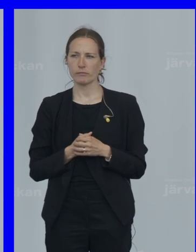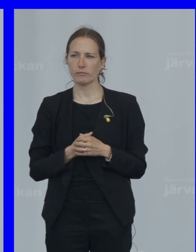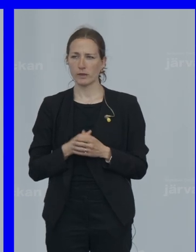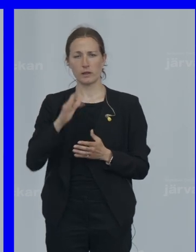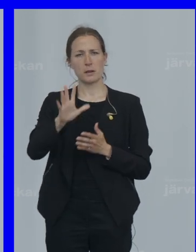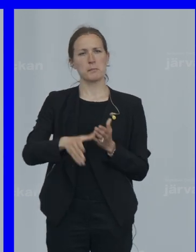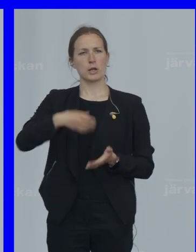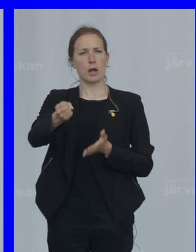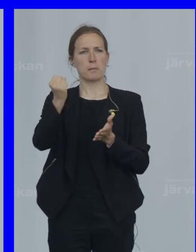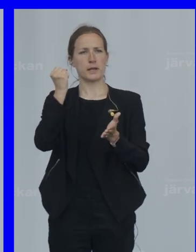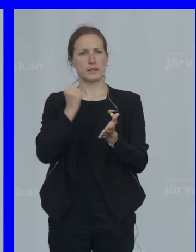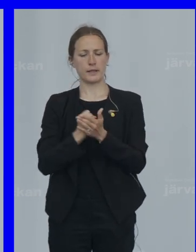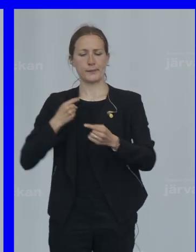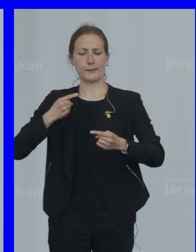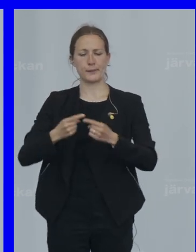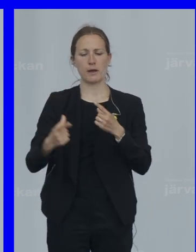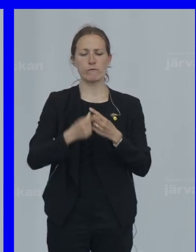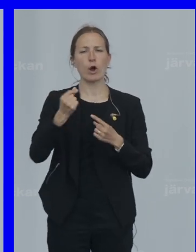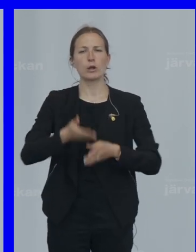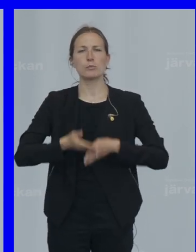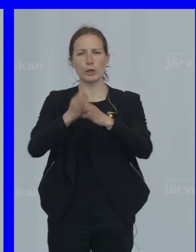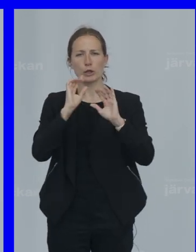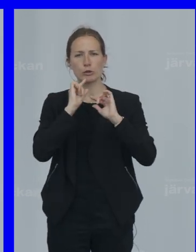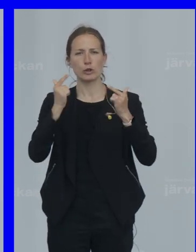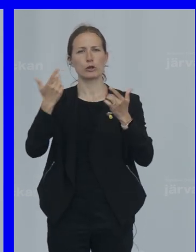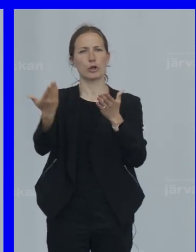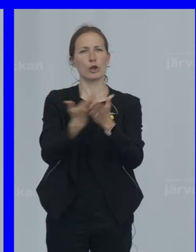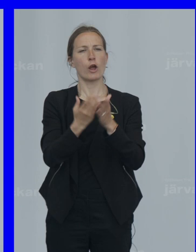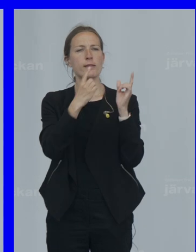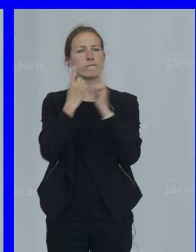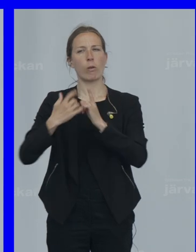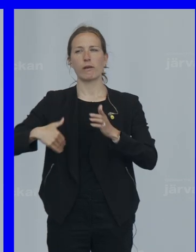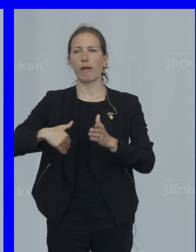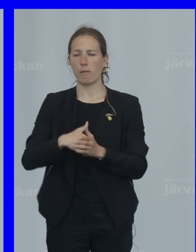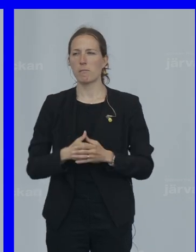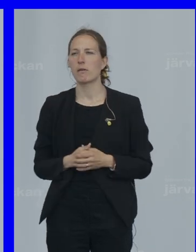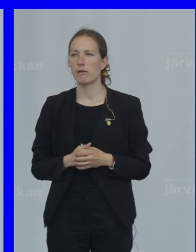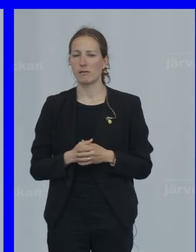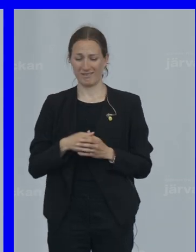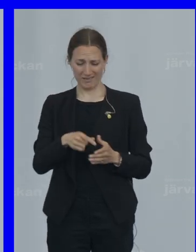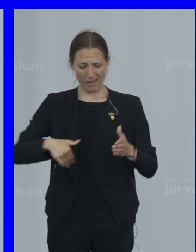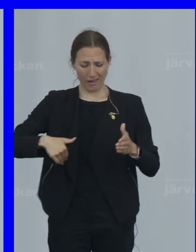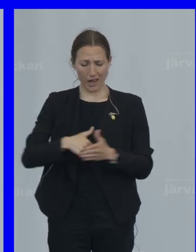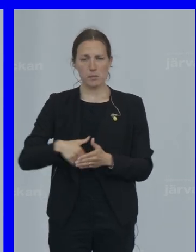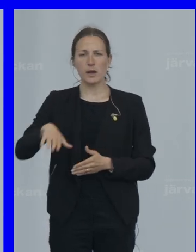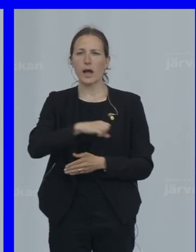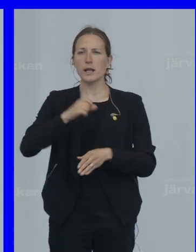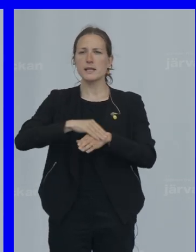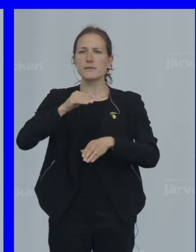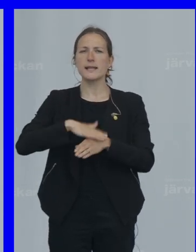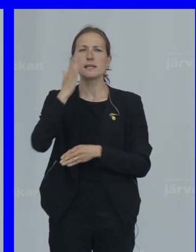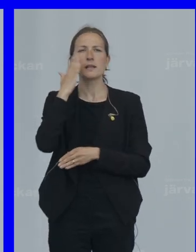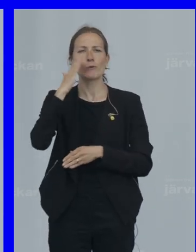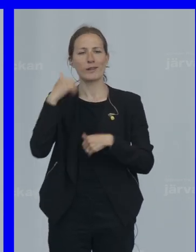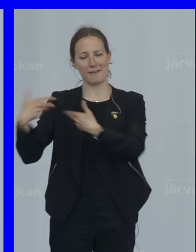Miljöpartiet går till val på att bygga ett nytt Grönt folkhem Ett hem Där alla Sveriges invånare är välkomna